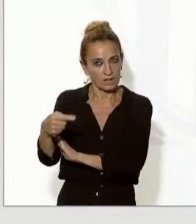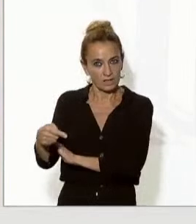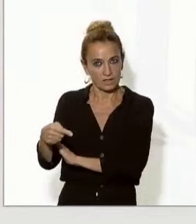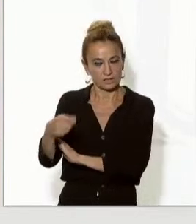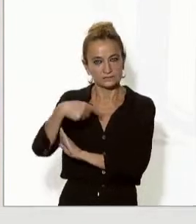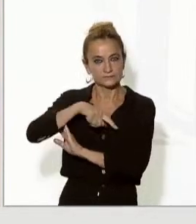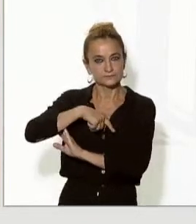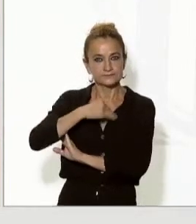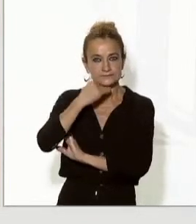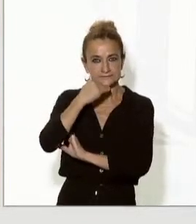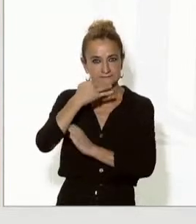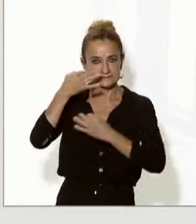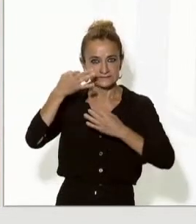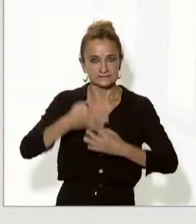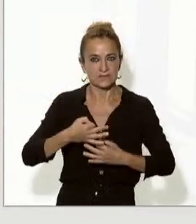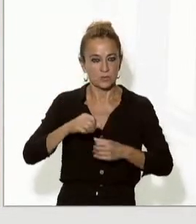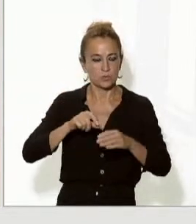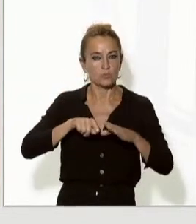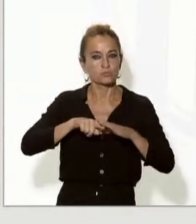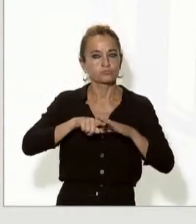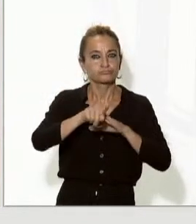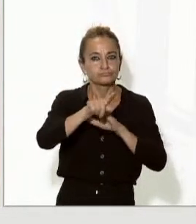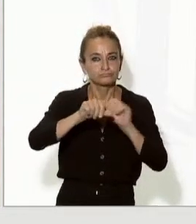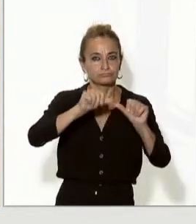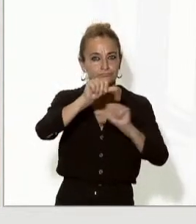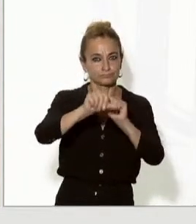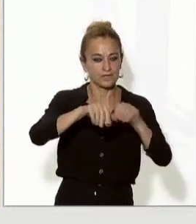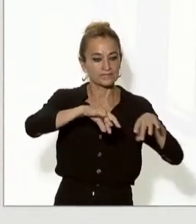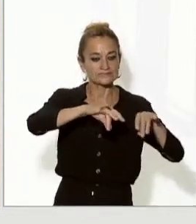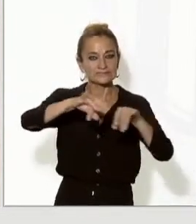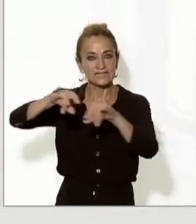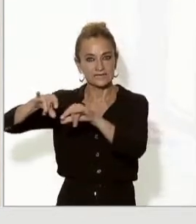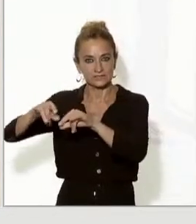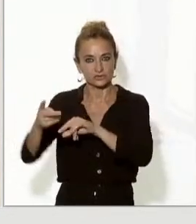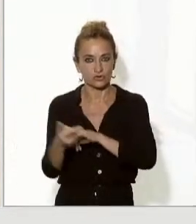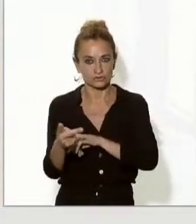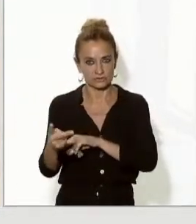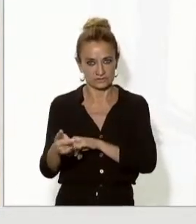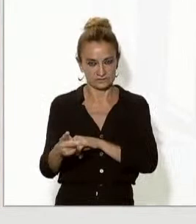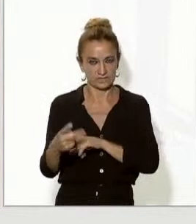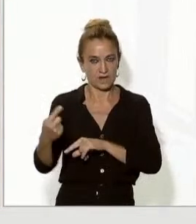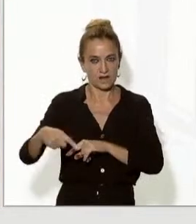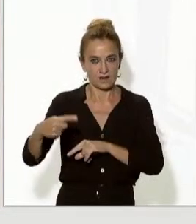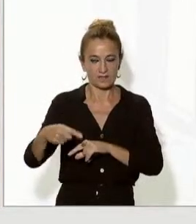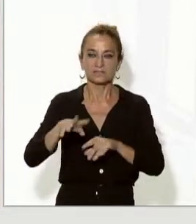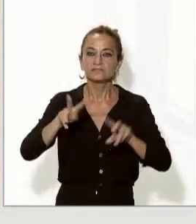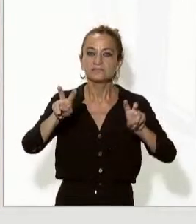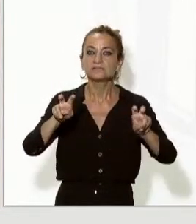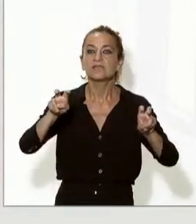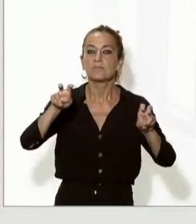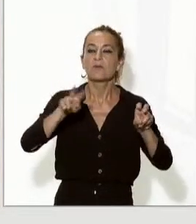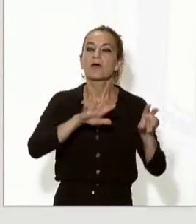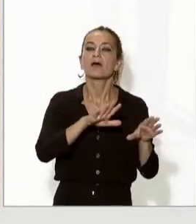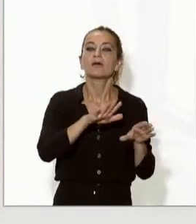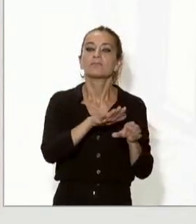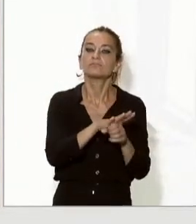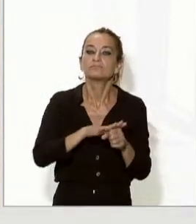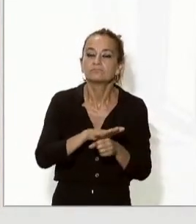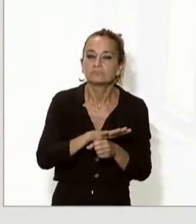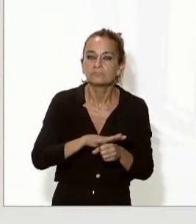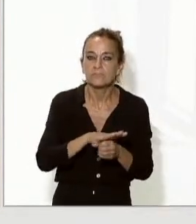el progrés en dos territoris, també pel que significa en matèria de fer molt més present